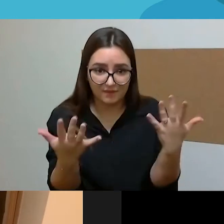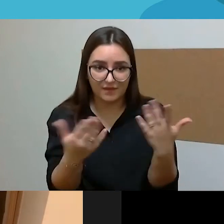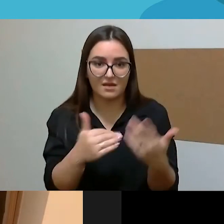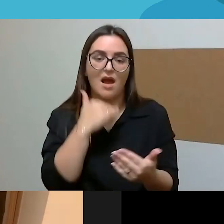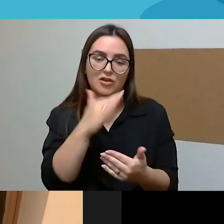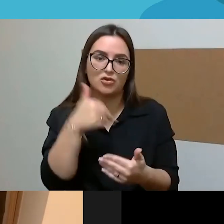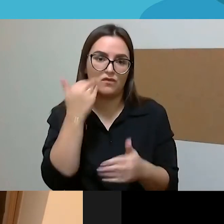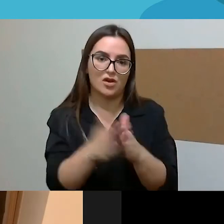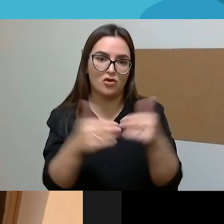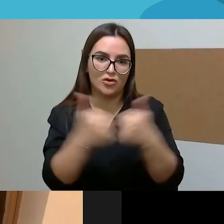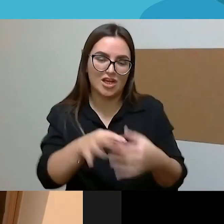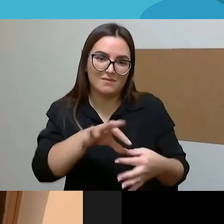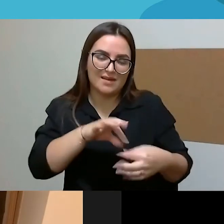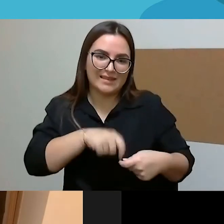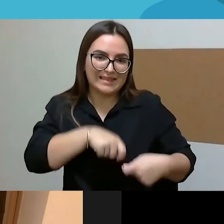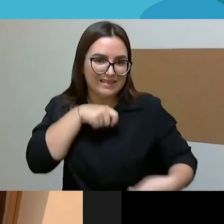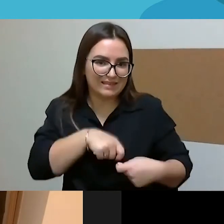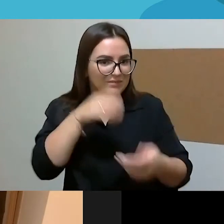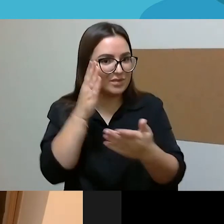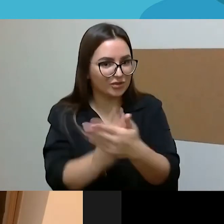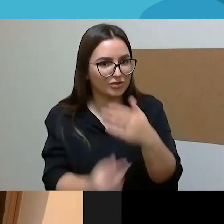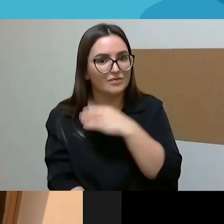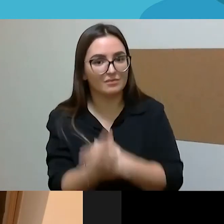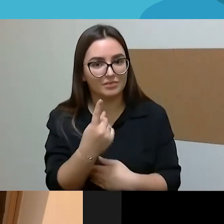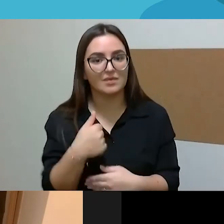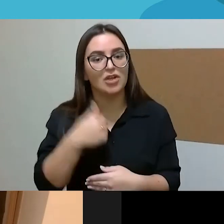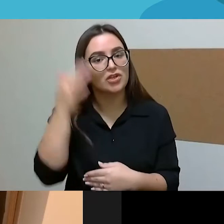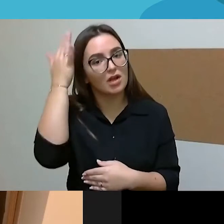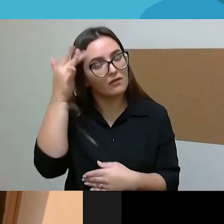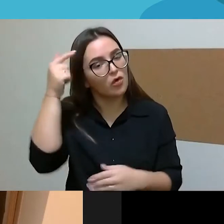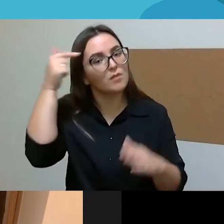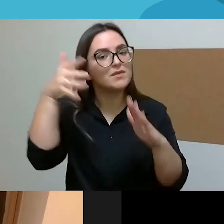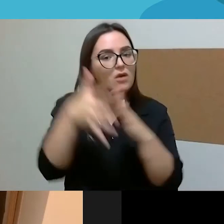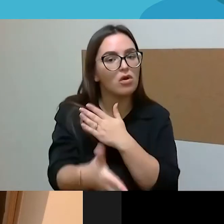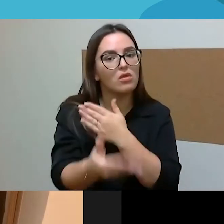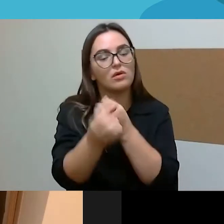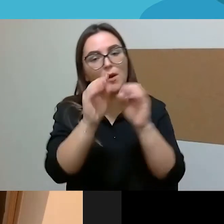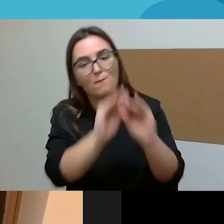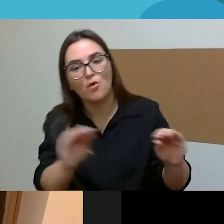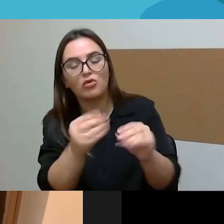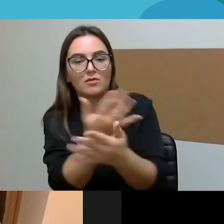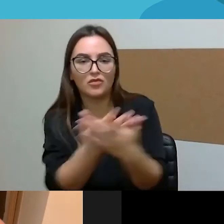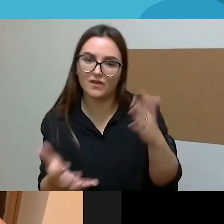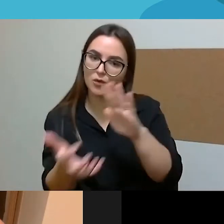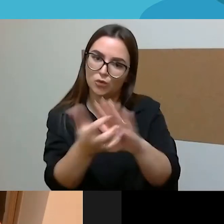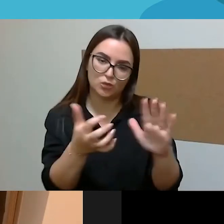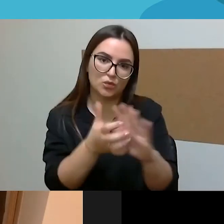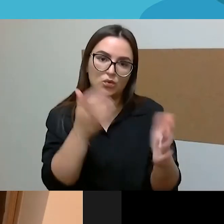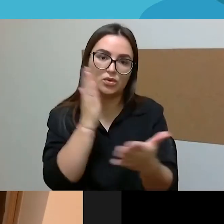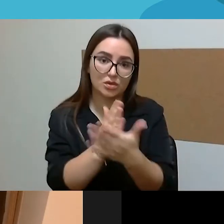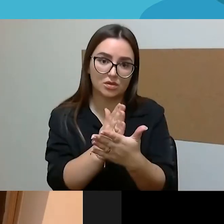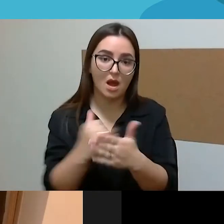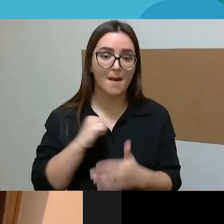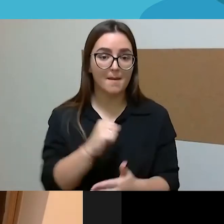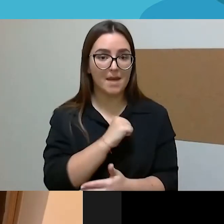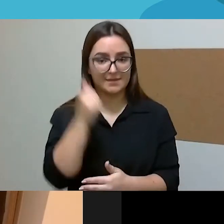įtampas. Ir manau, kad mums truksta to ir švietimo, ir aš asmeniškai